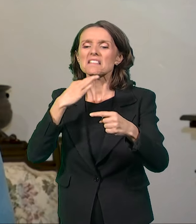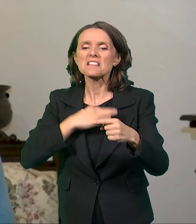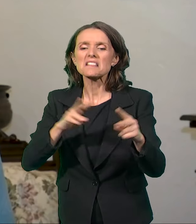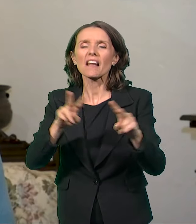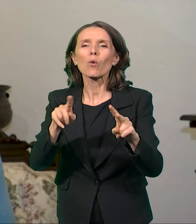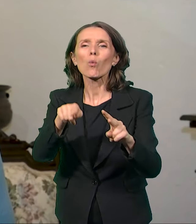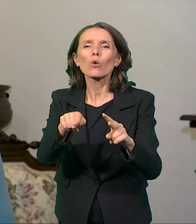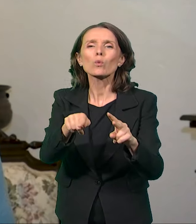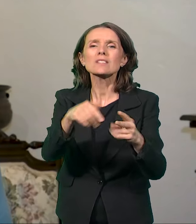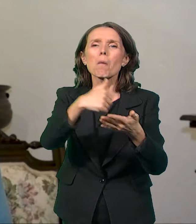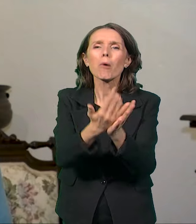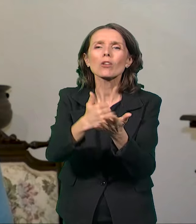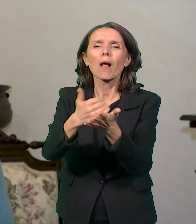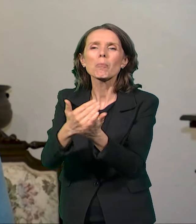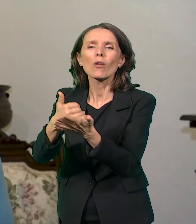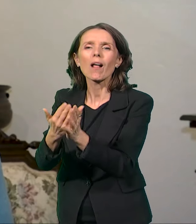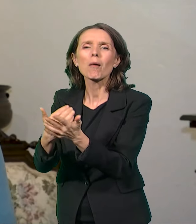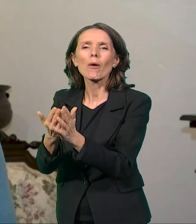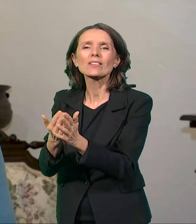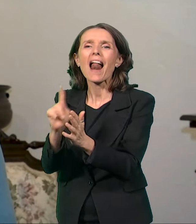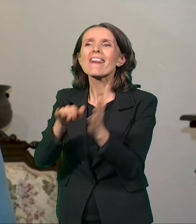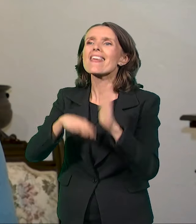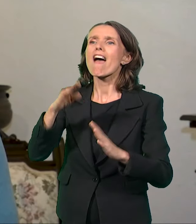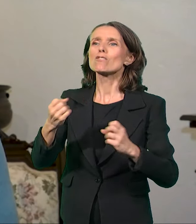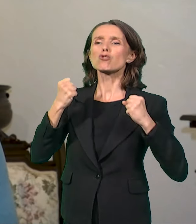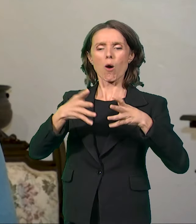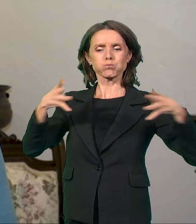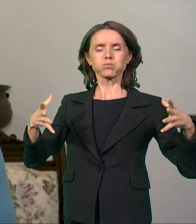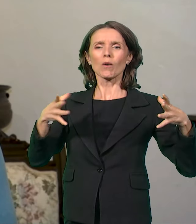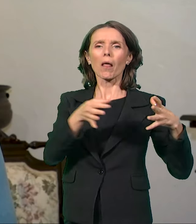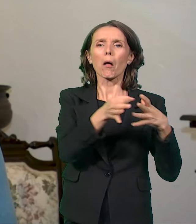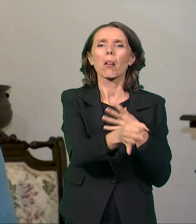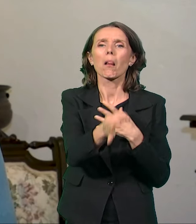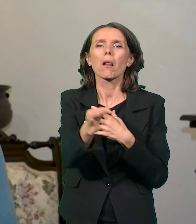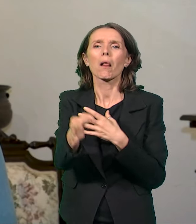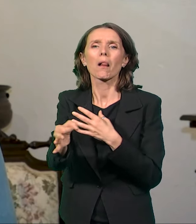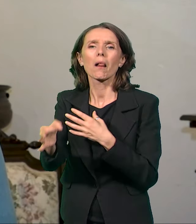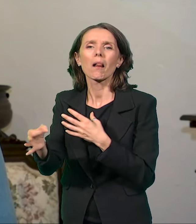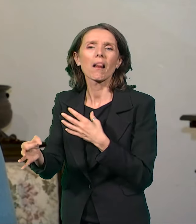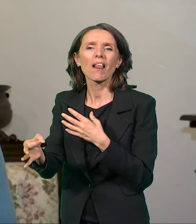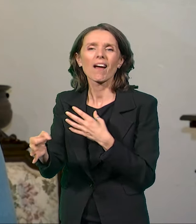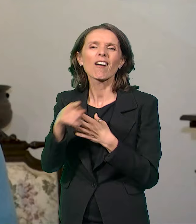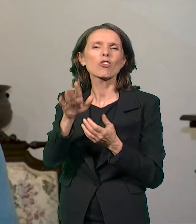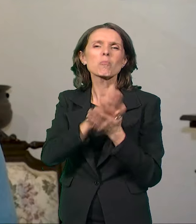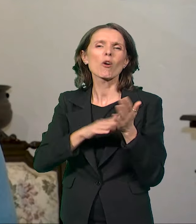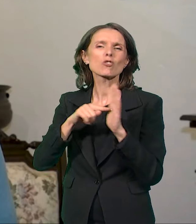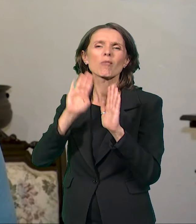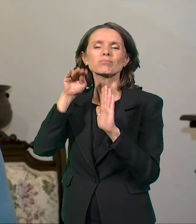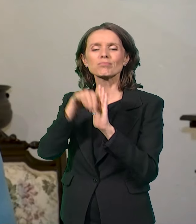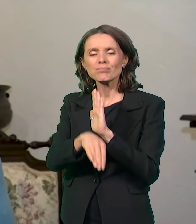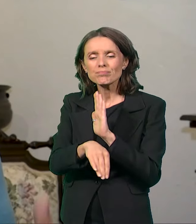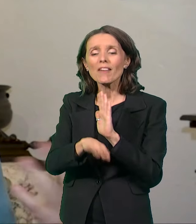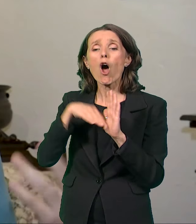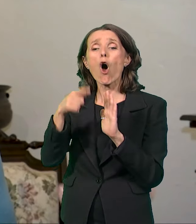podijele velike imovine, onda imate dosta sitnijih posljednika i sitnijih trgovaca, tako da niko više nije od njegovih nasljednika